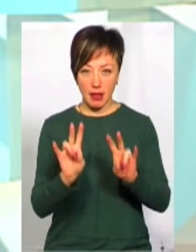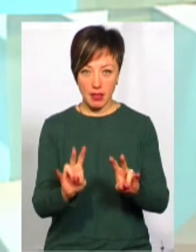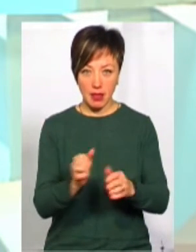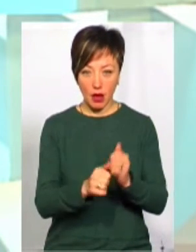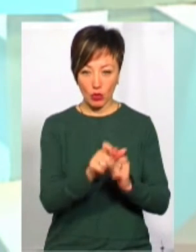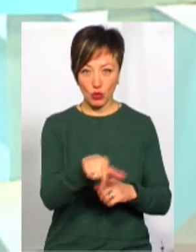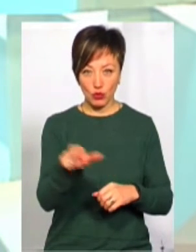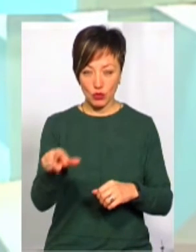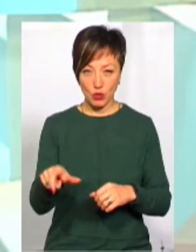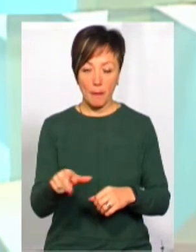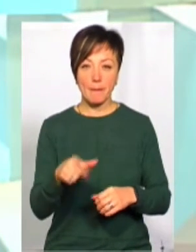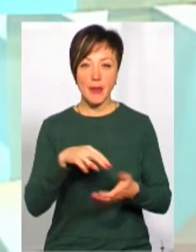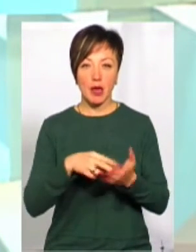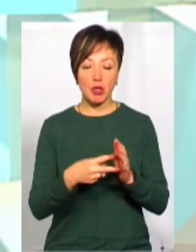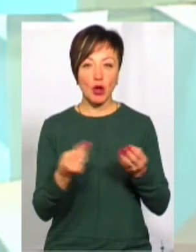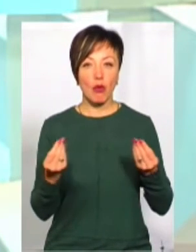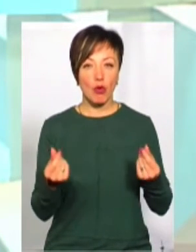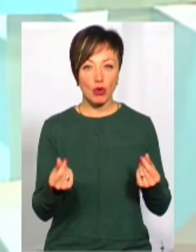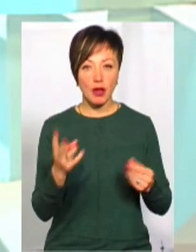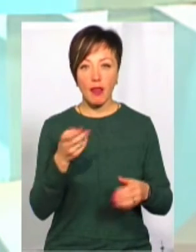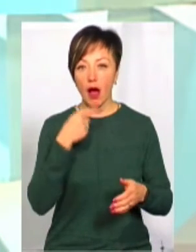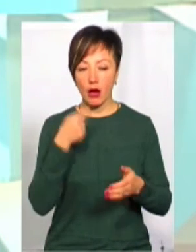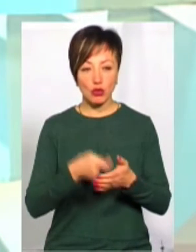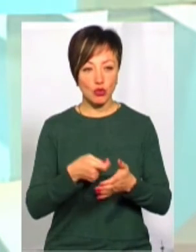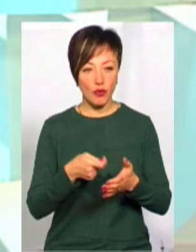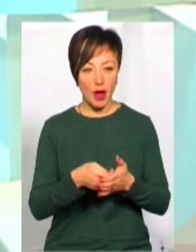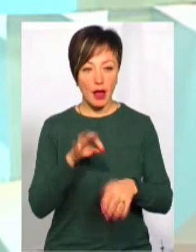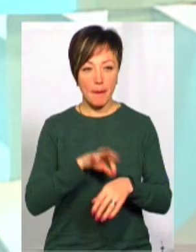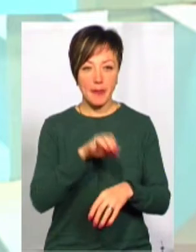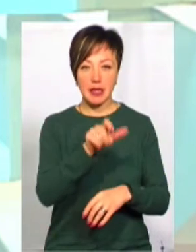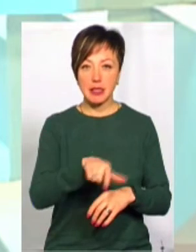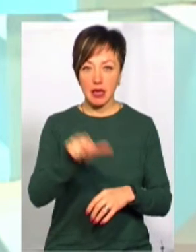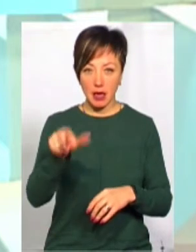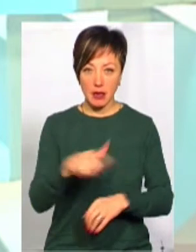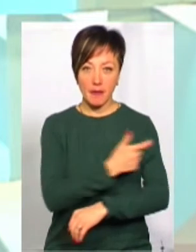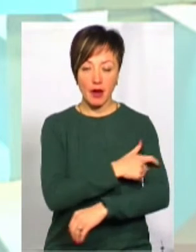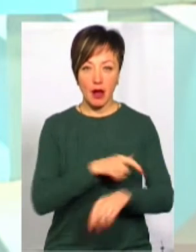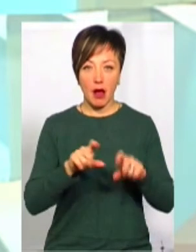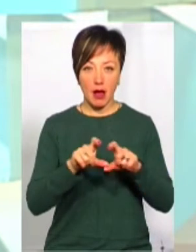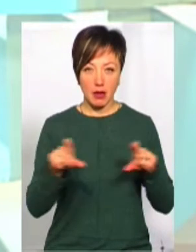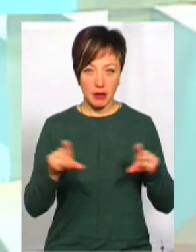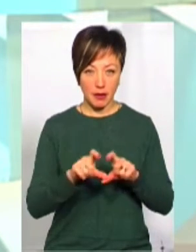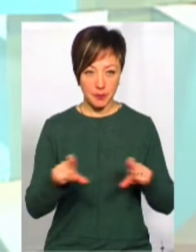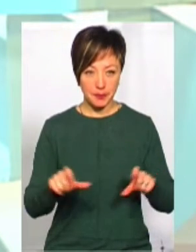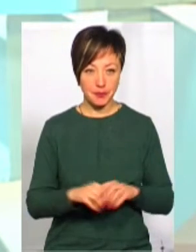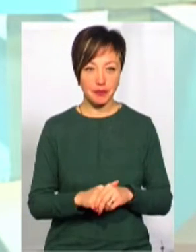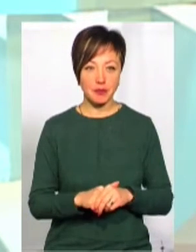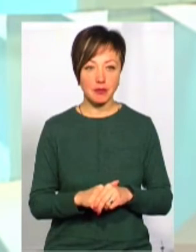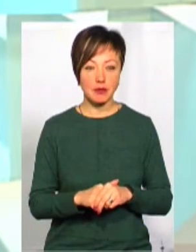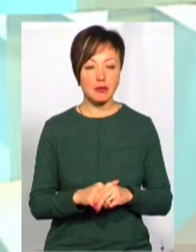Крім цього, передбачаємо кошти на харчування пацієнтів в лікарнях і медичних закладах.